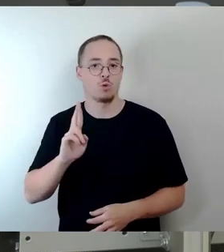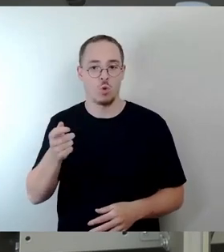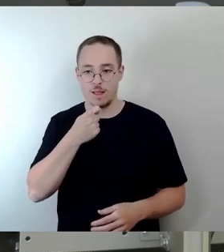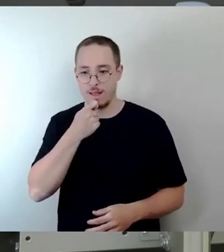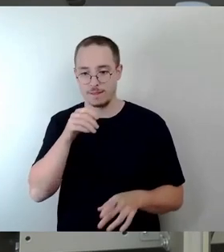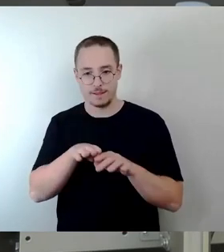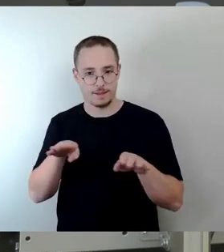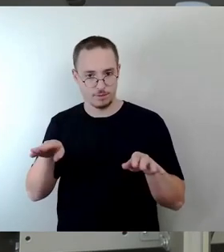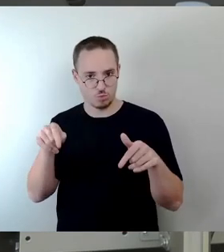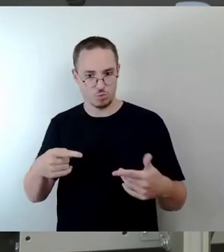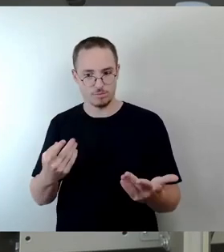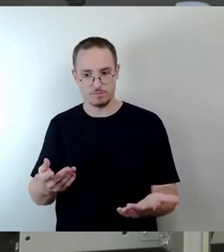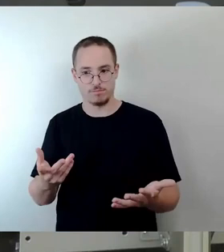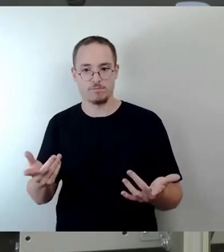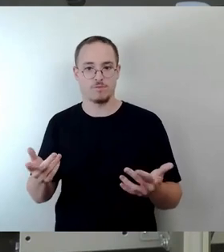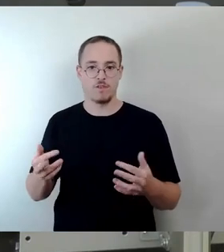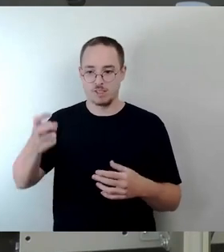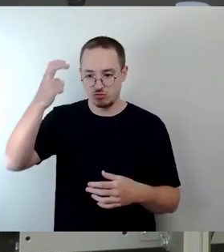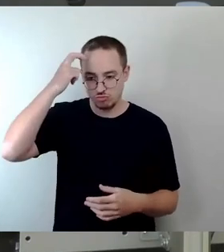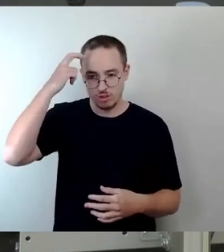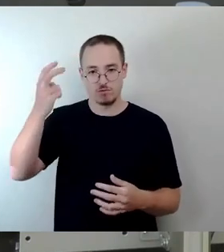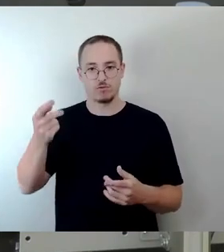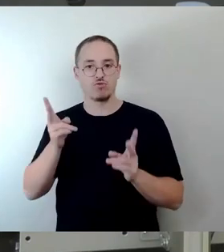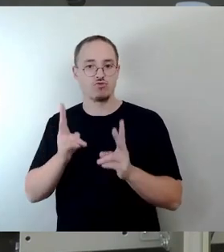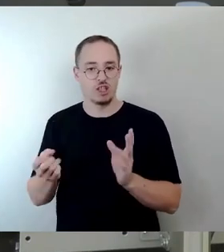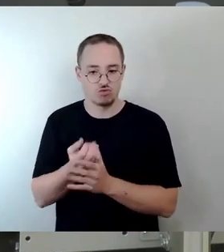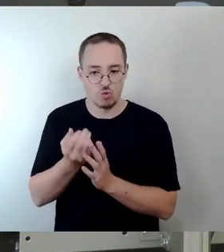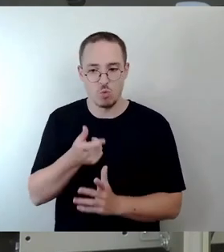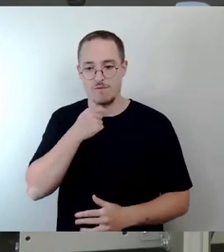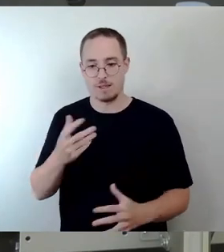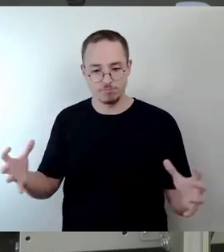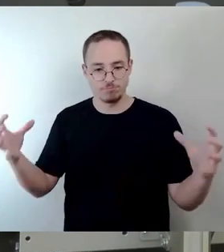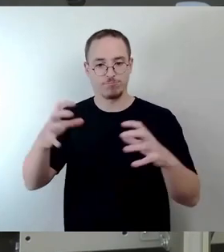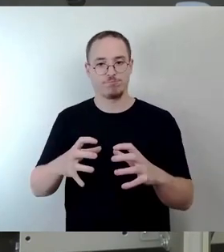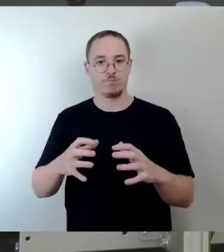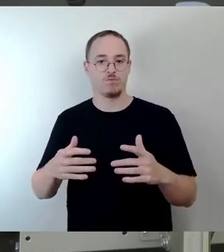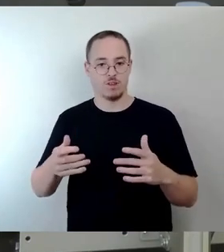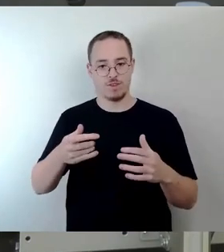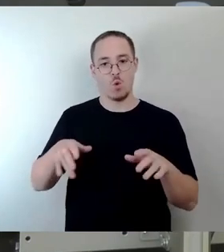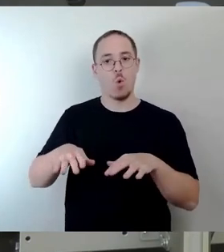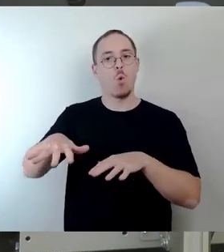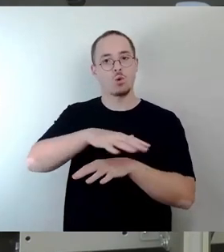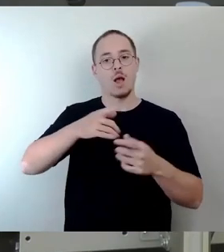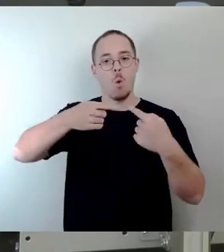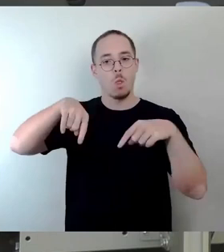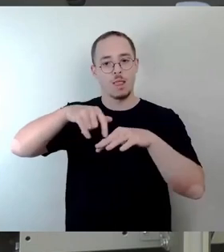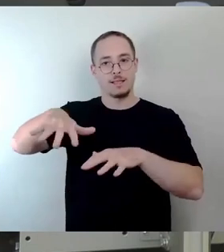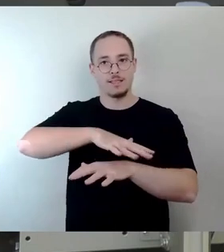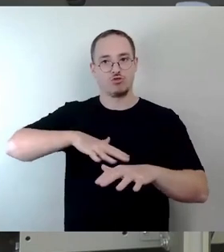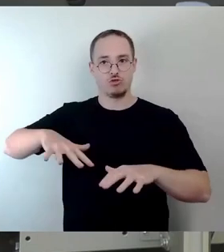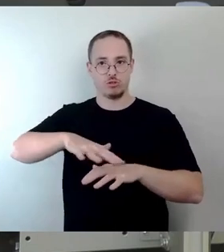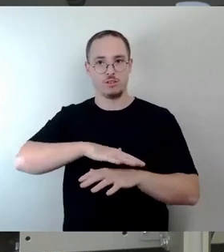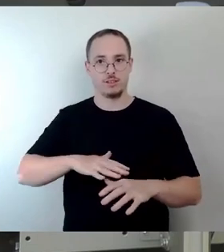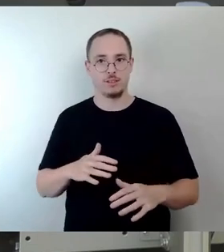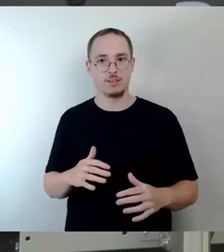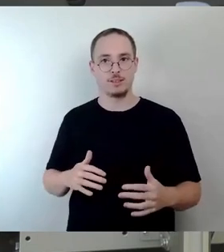Begegnungsort einzuberufen. An dem runden Tisch sollen Verwaltung, Politik sowie Kreative und Kulturschaffende vertreten sein, darunter die